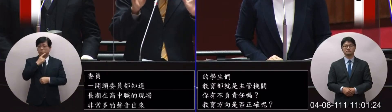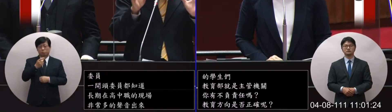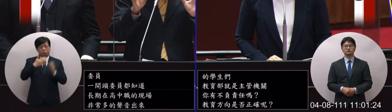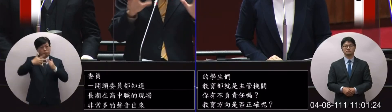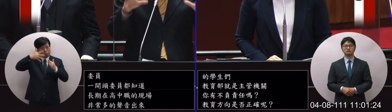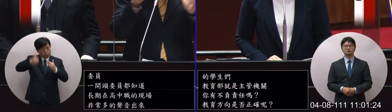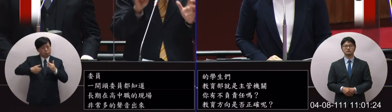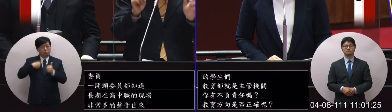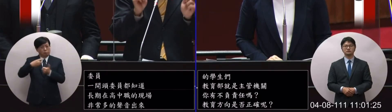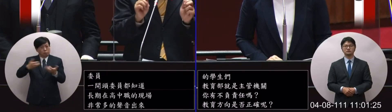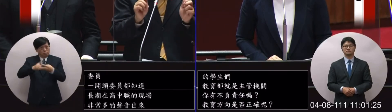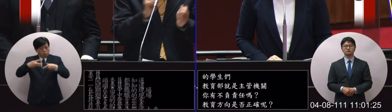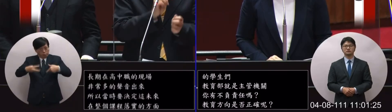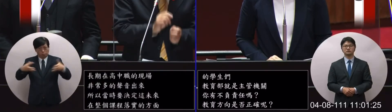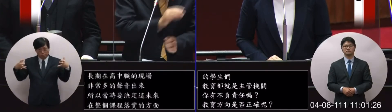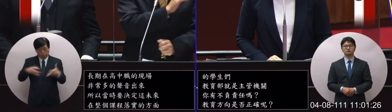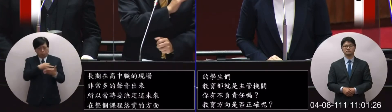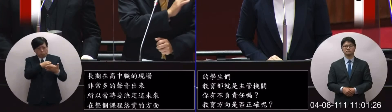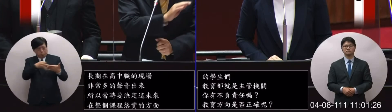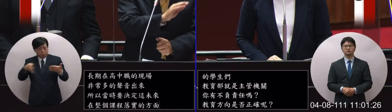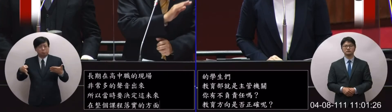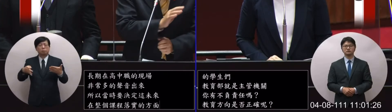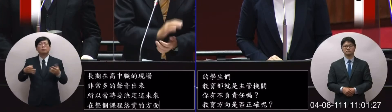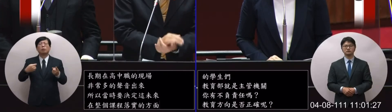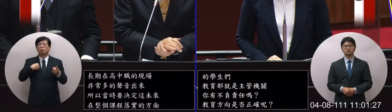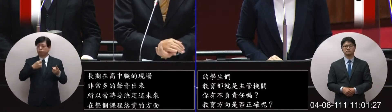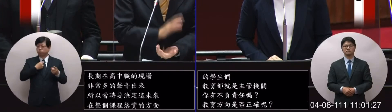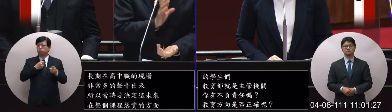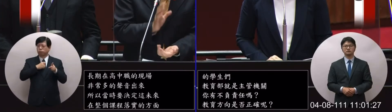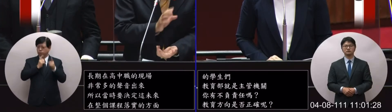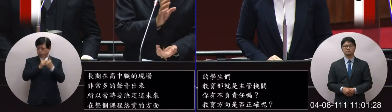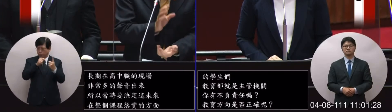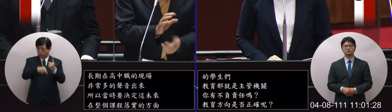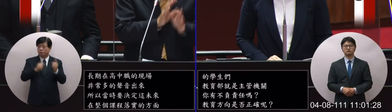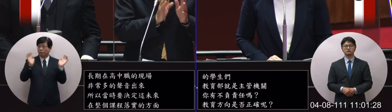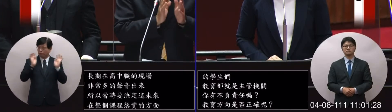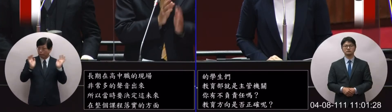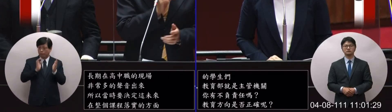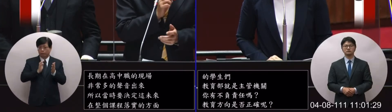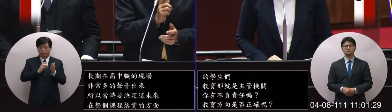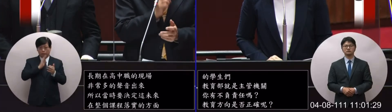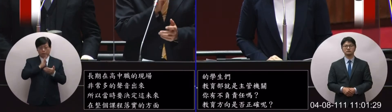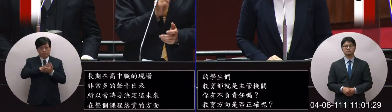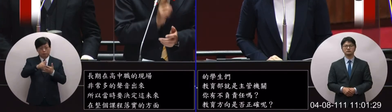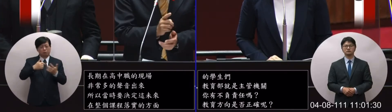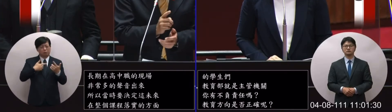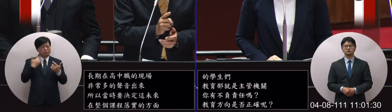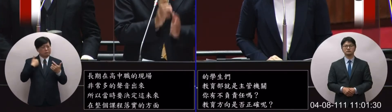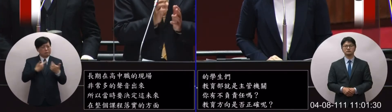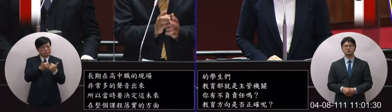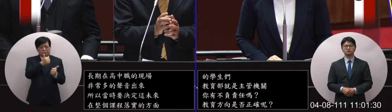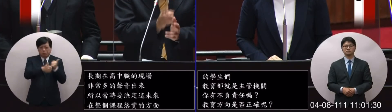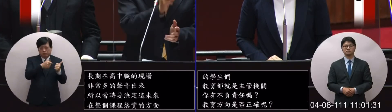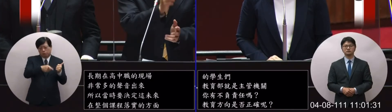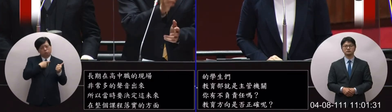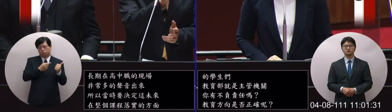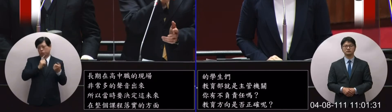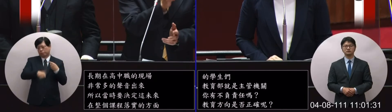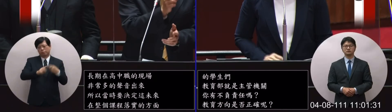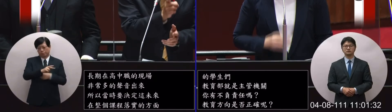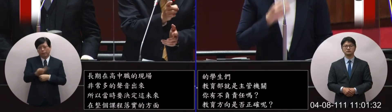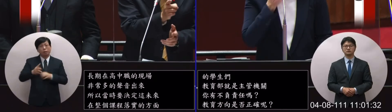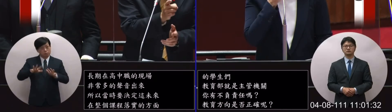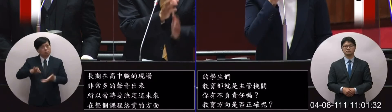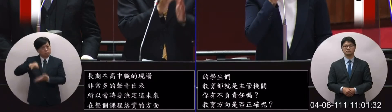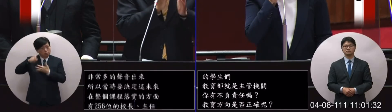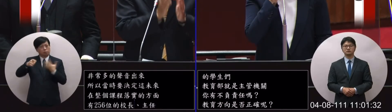校長教育主任一起聯署說我們應該要面對孩子在指揮考試的學習啊做改變也就是委